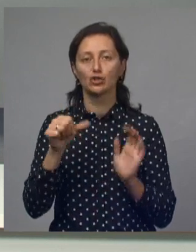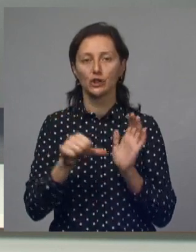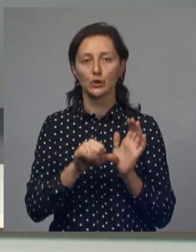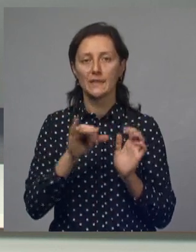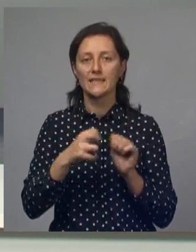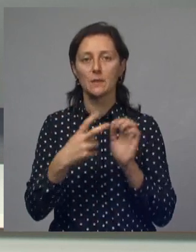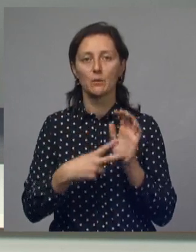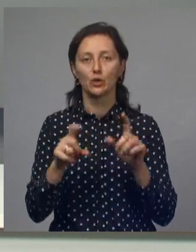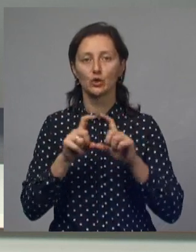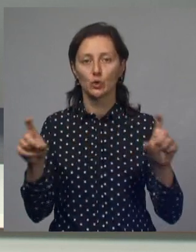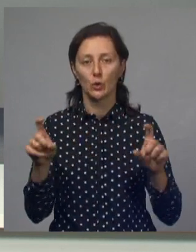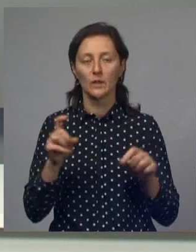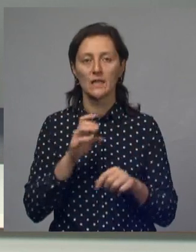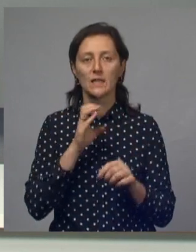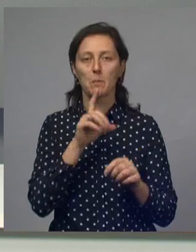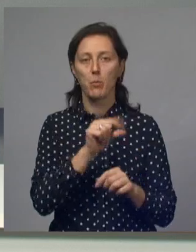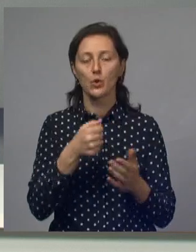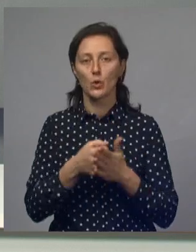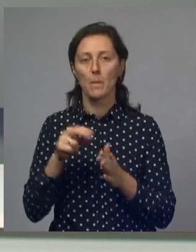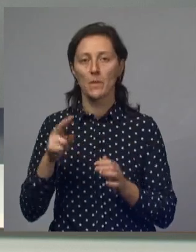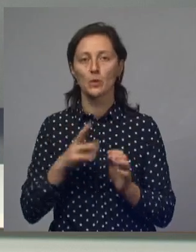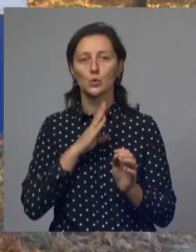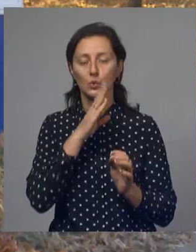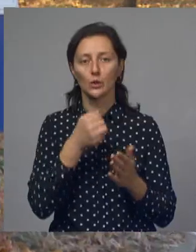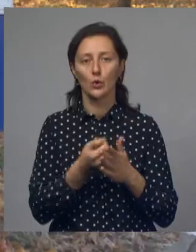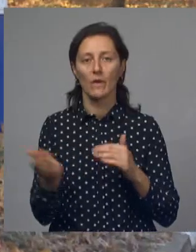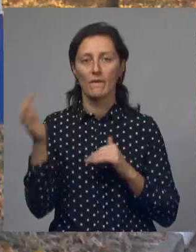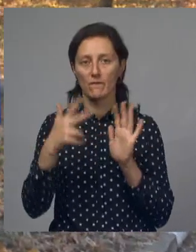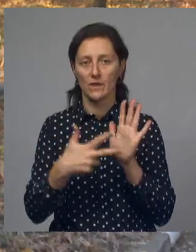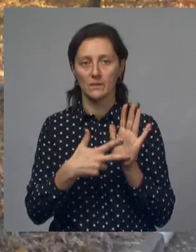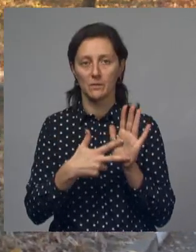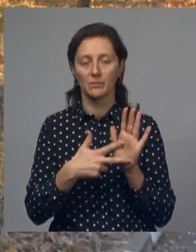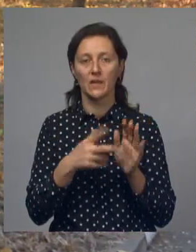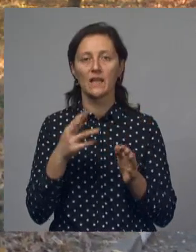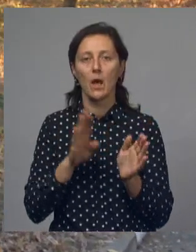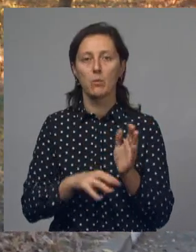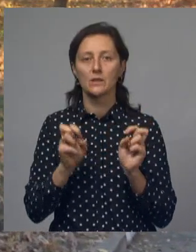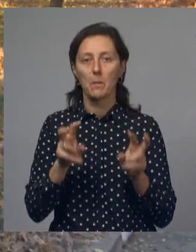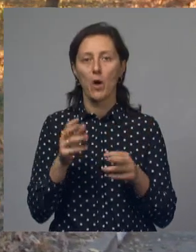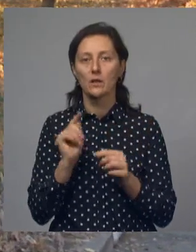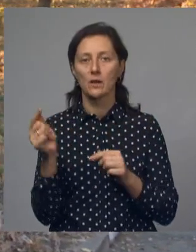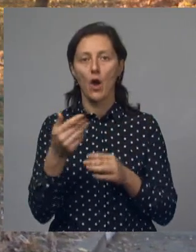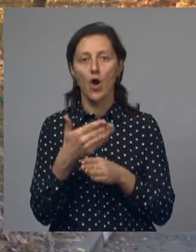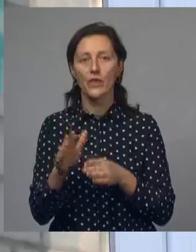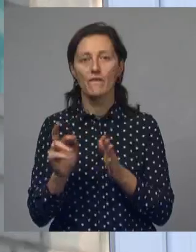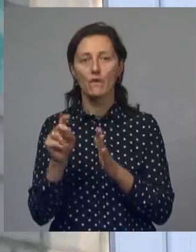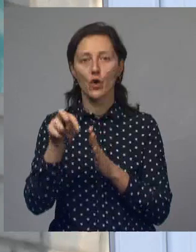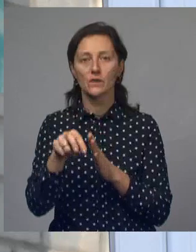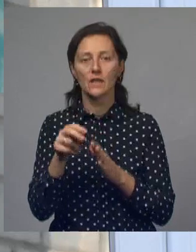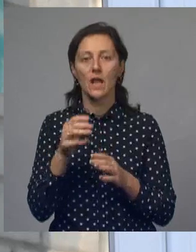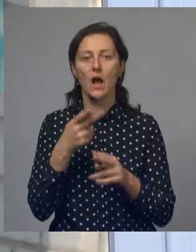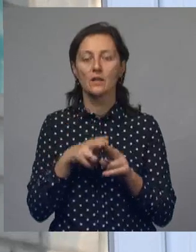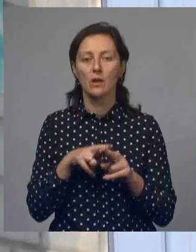школах по будням с 8 утра и до 7 часов вечера. Для безопасности учеников отдельный вход. Помещения оборудованы согласно